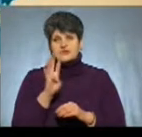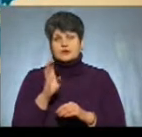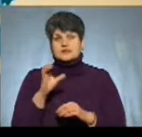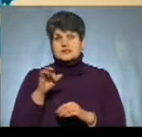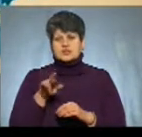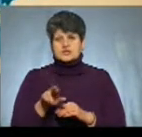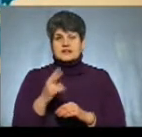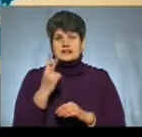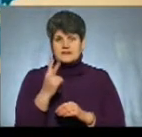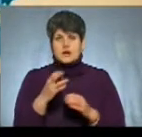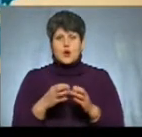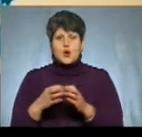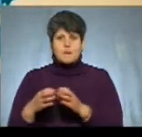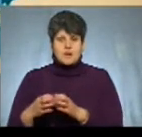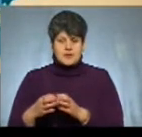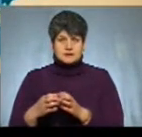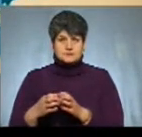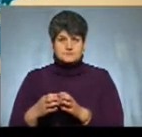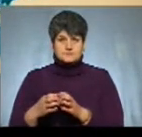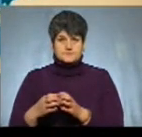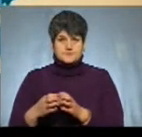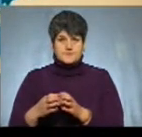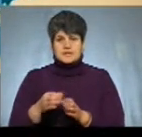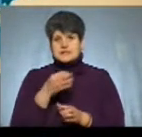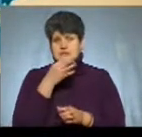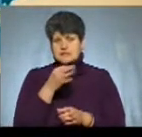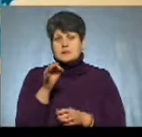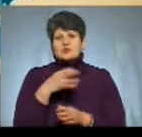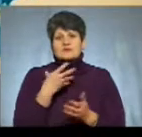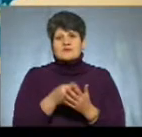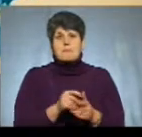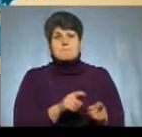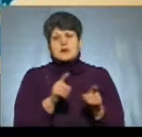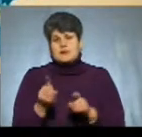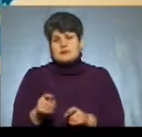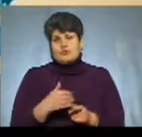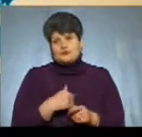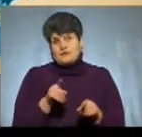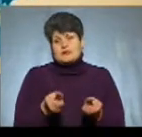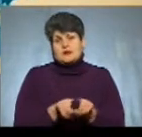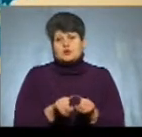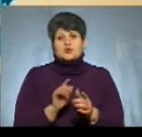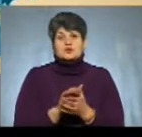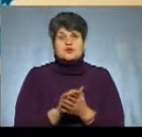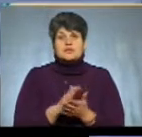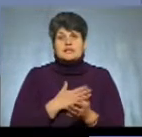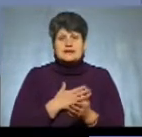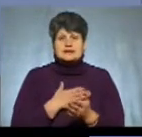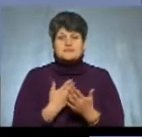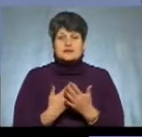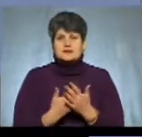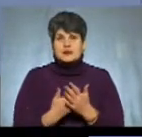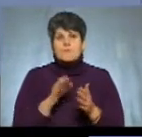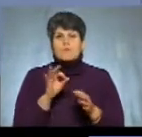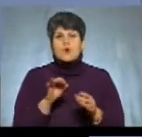дві громади, зокрема, заявили про свій перехід. І також хочу, щоб і ви нас ознайомили зі статистикою, зокрема, про